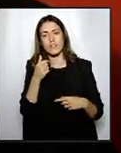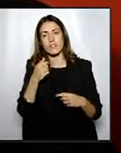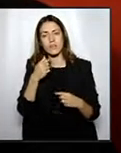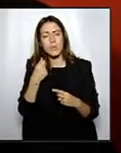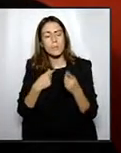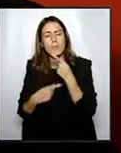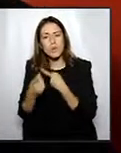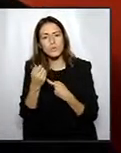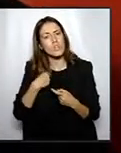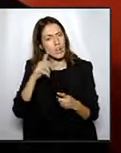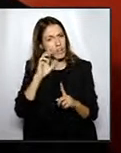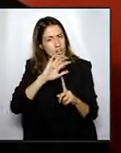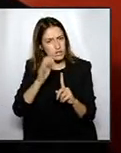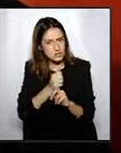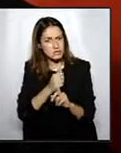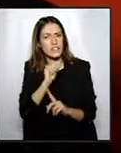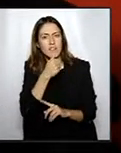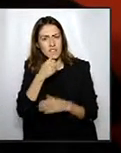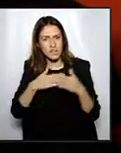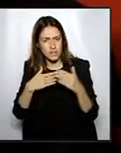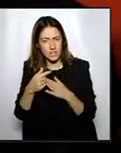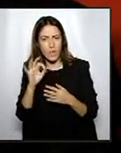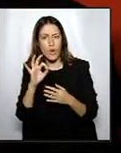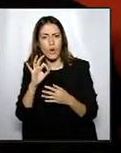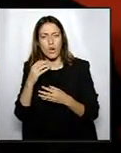aquestes persones i si s'han pres algunes mesures al respecte?